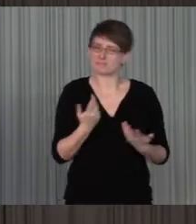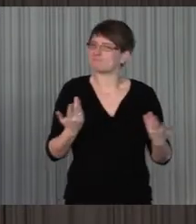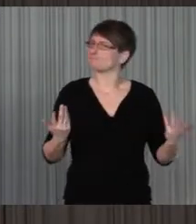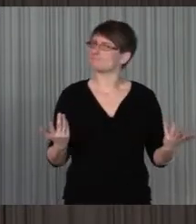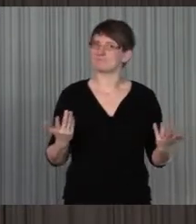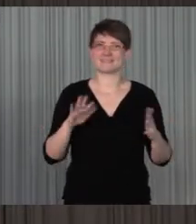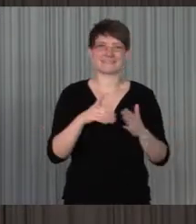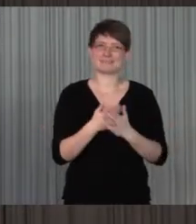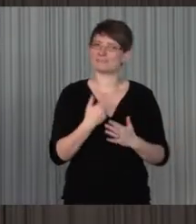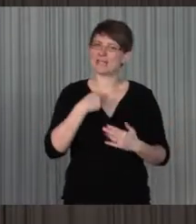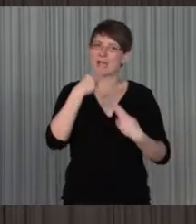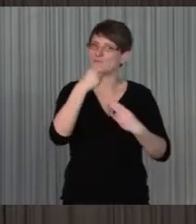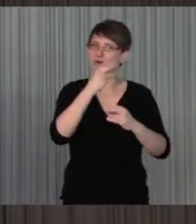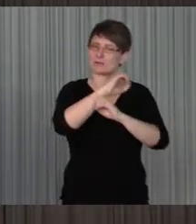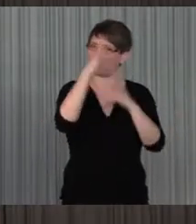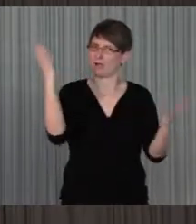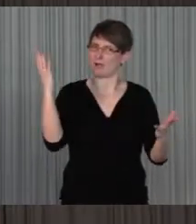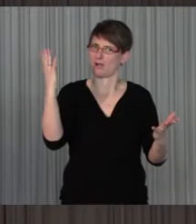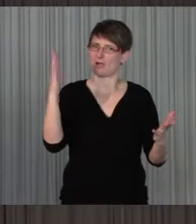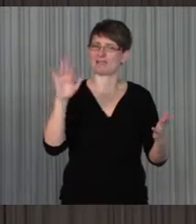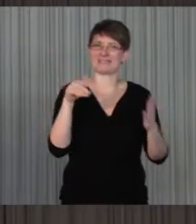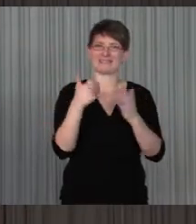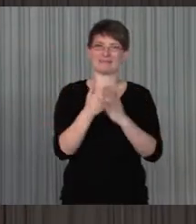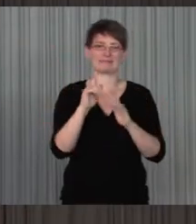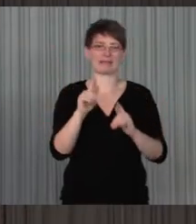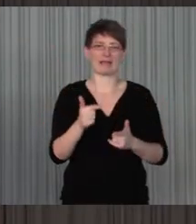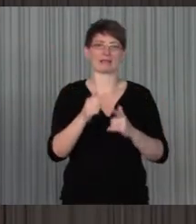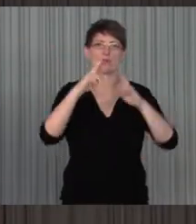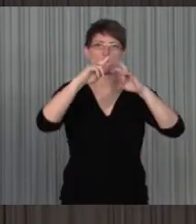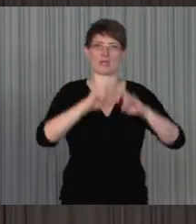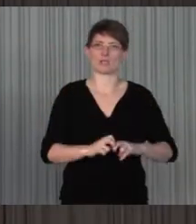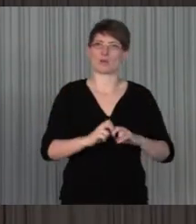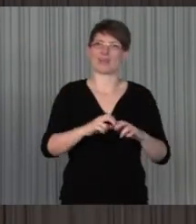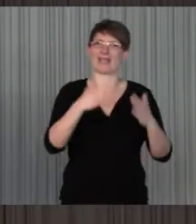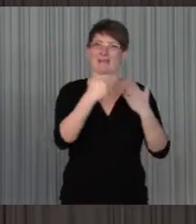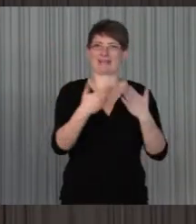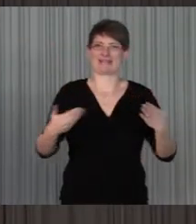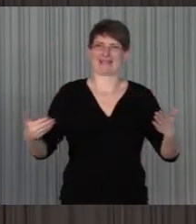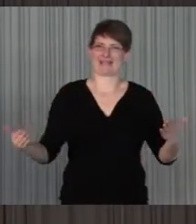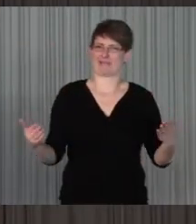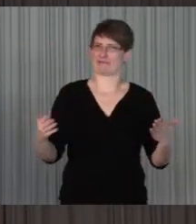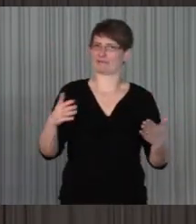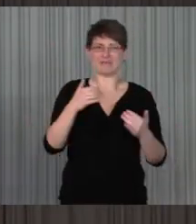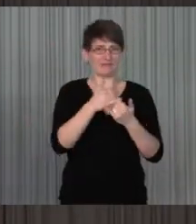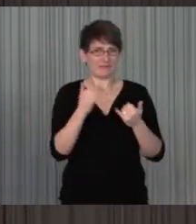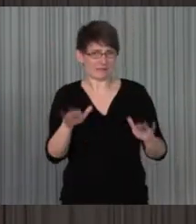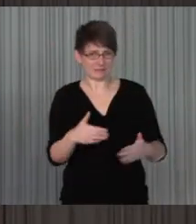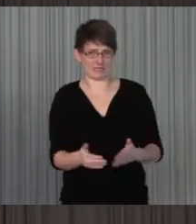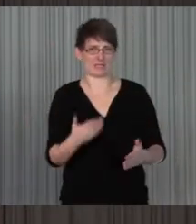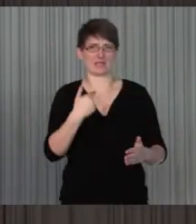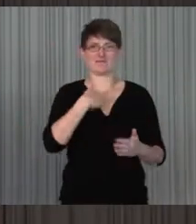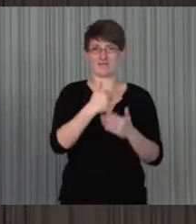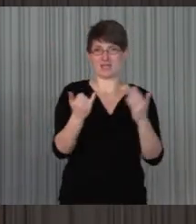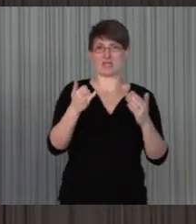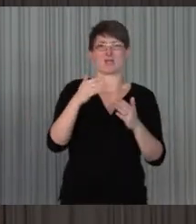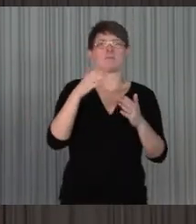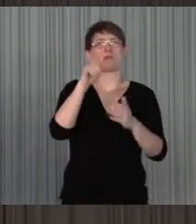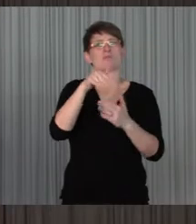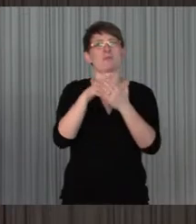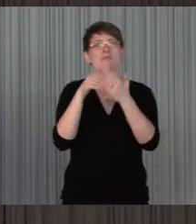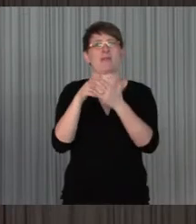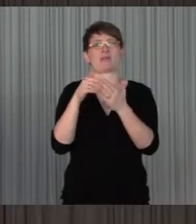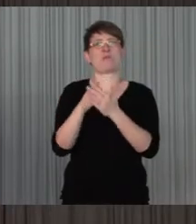Daten oder representativen Daten, die Menschen mit Behinderung in Medien, digitale Medien tatsächlich nutzen, das